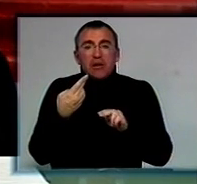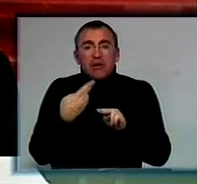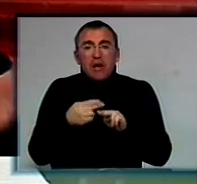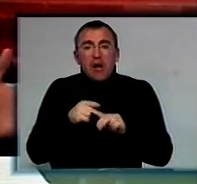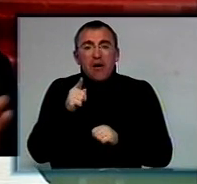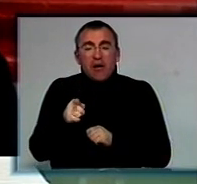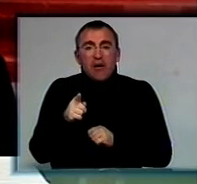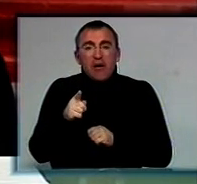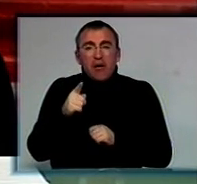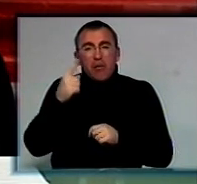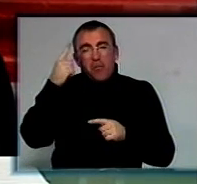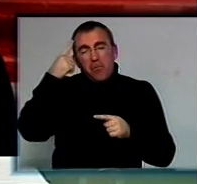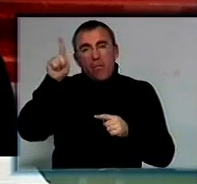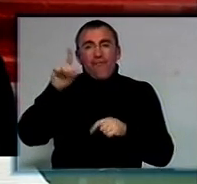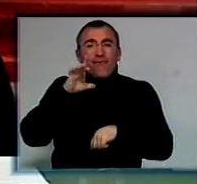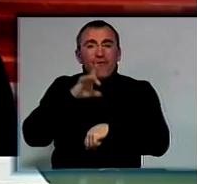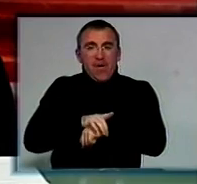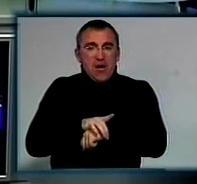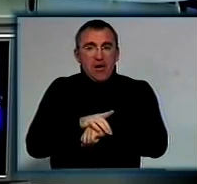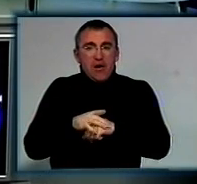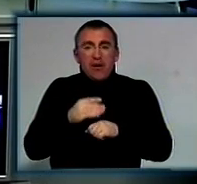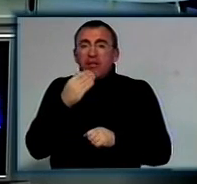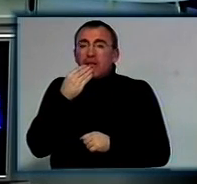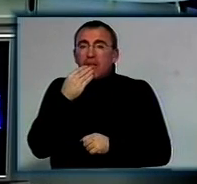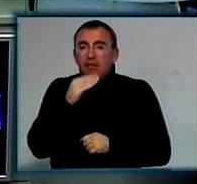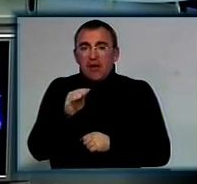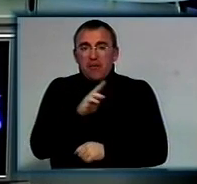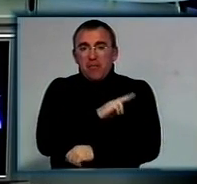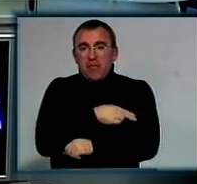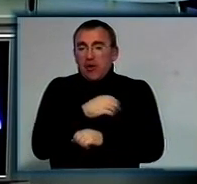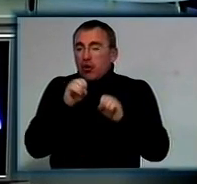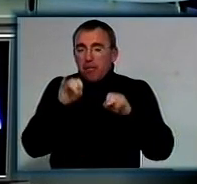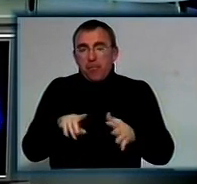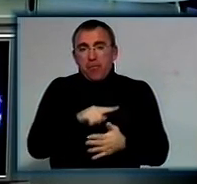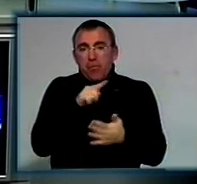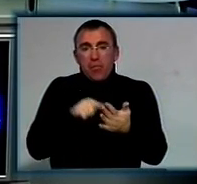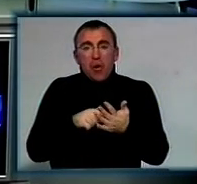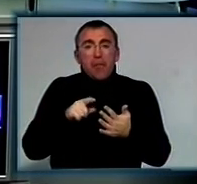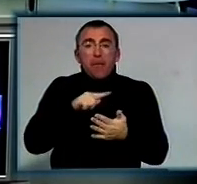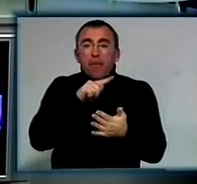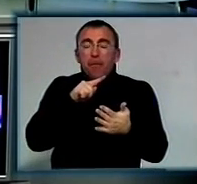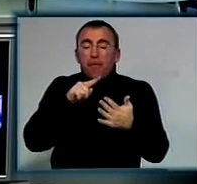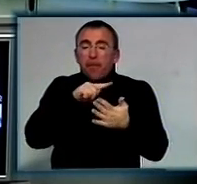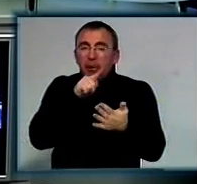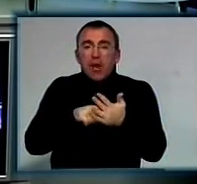мультіфакторна проблема, не лише медична це проблема, а питання доріг, питання